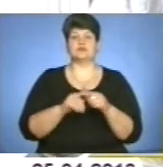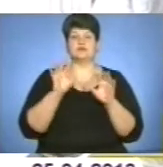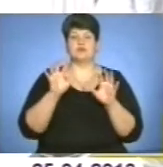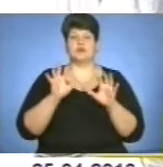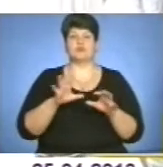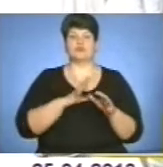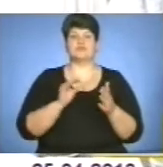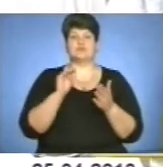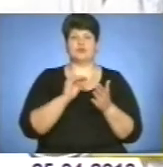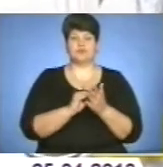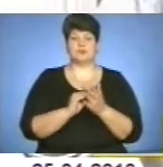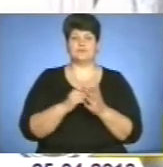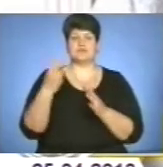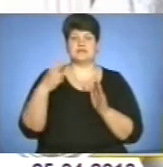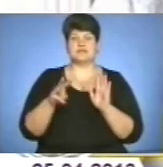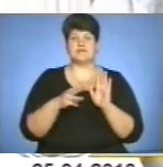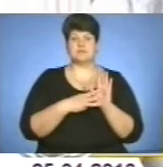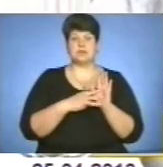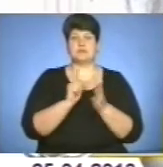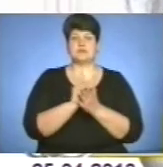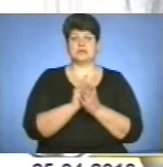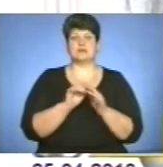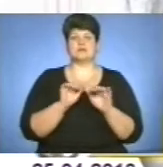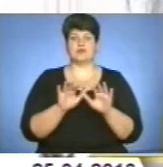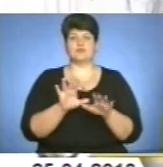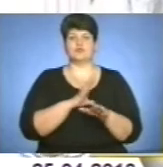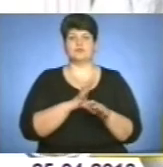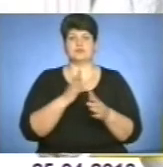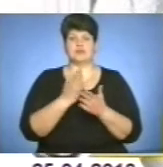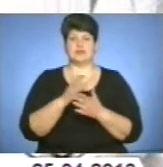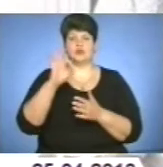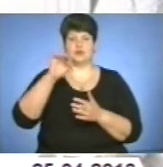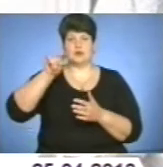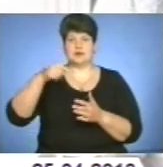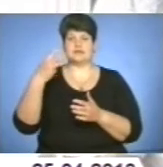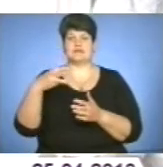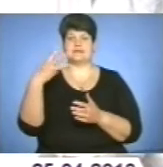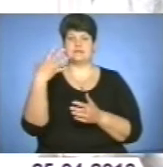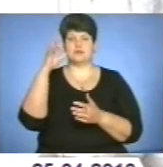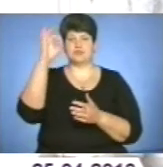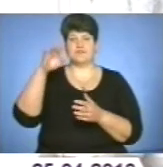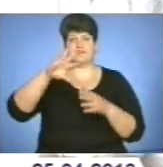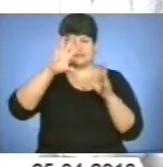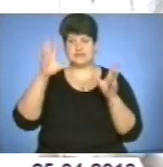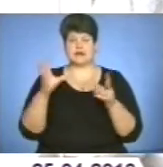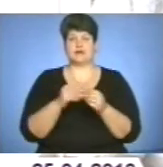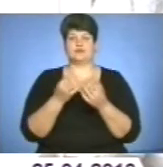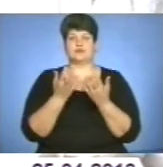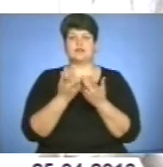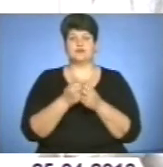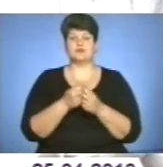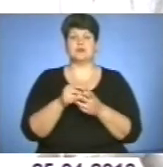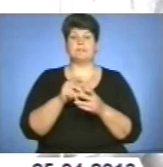були встановлені по 38 пенсійних справах, що становить 0,35% від загальної кількості перевірених справ.